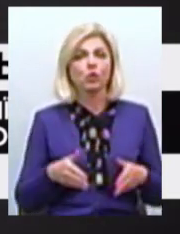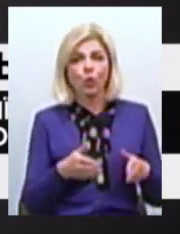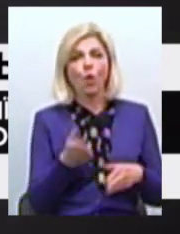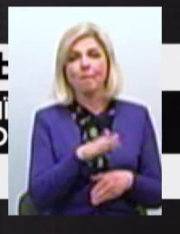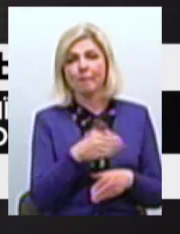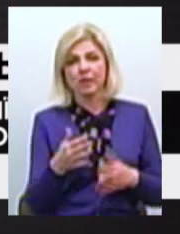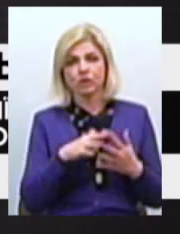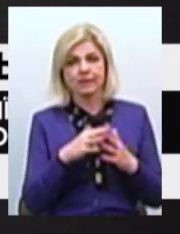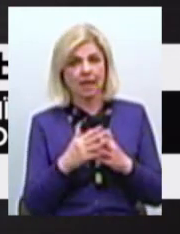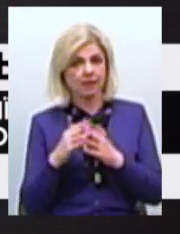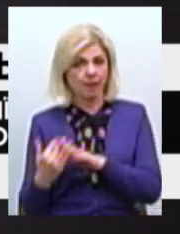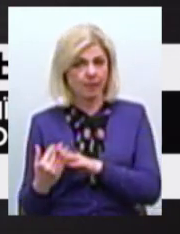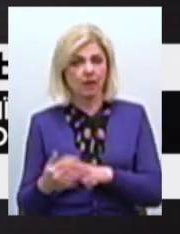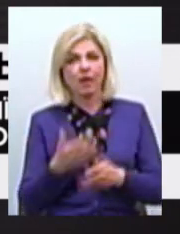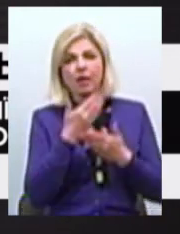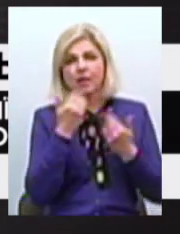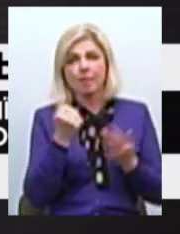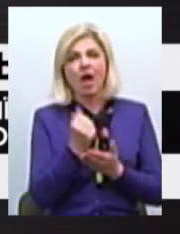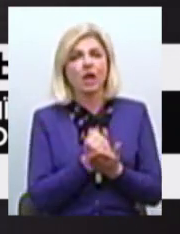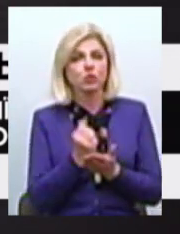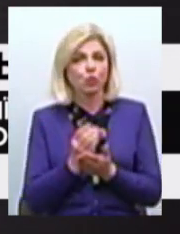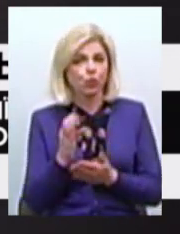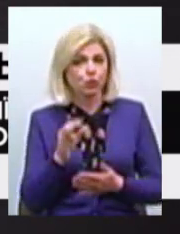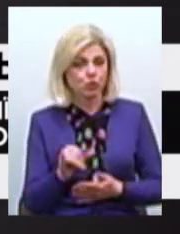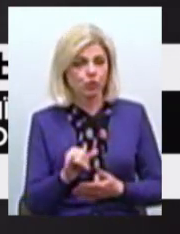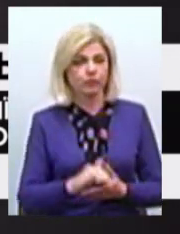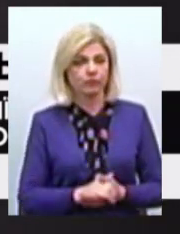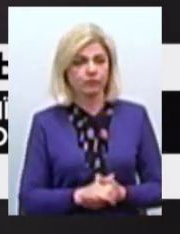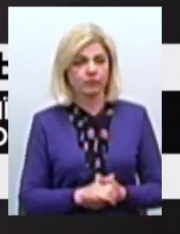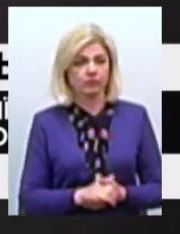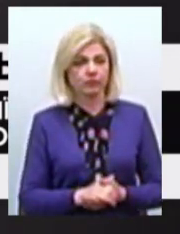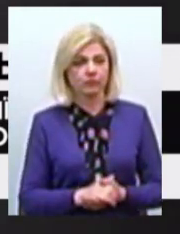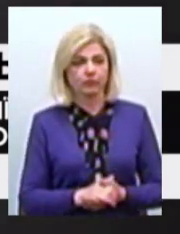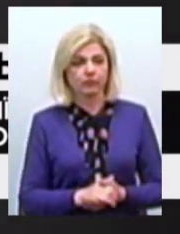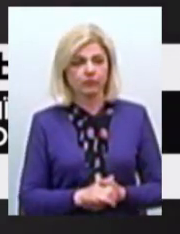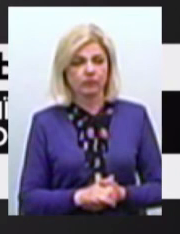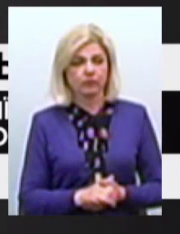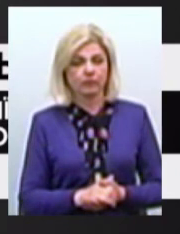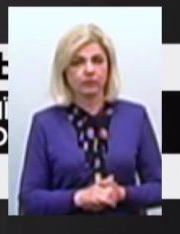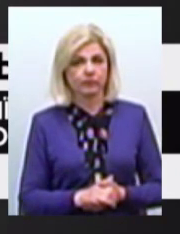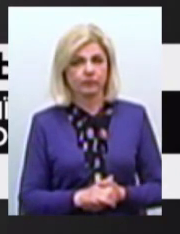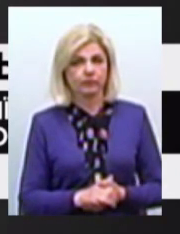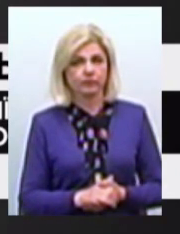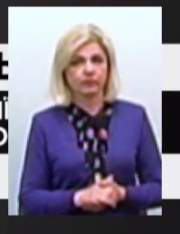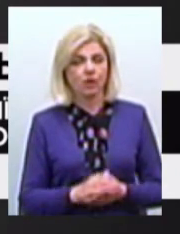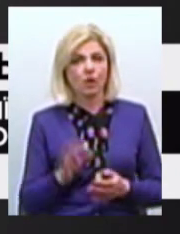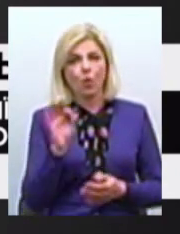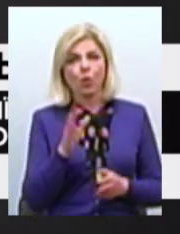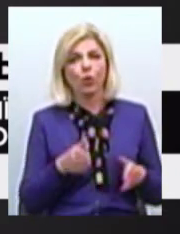Немає ресурсу Вони належать сьогодні До доріг